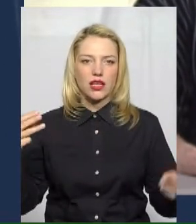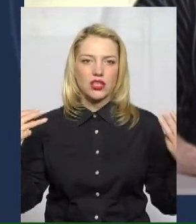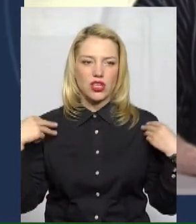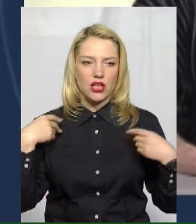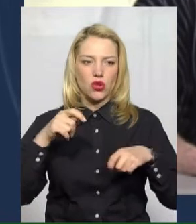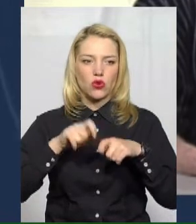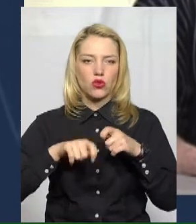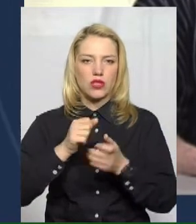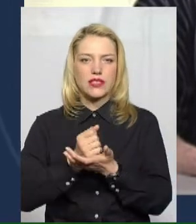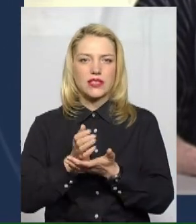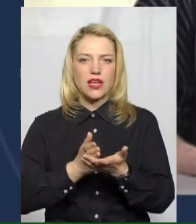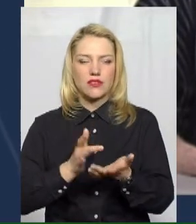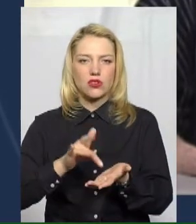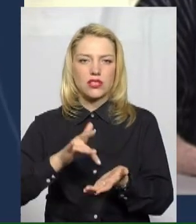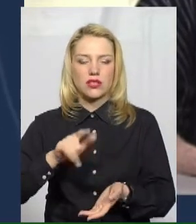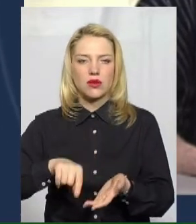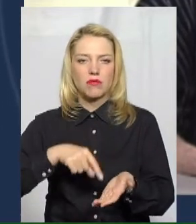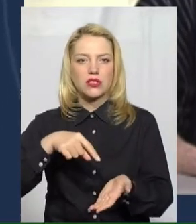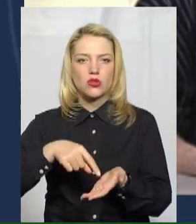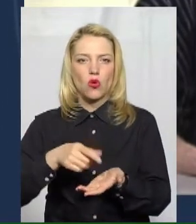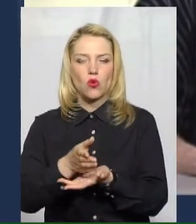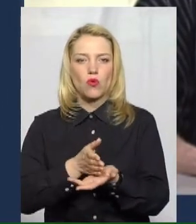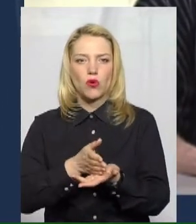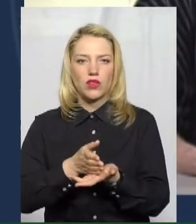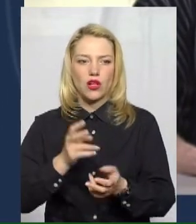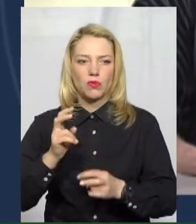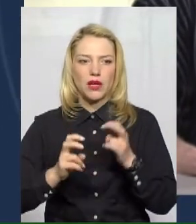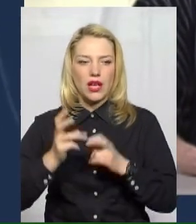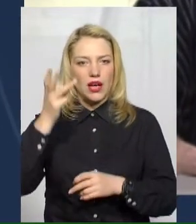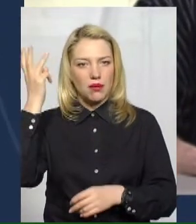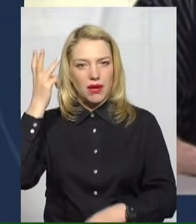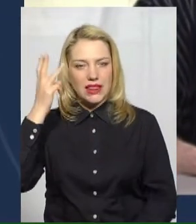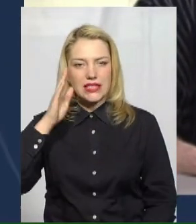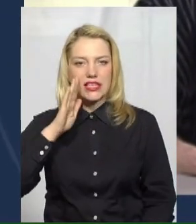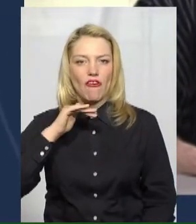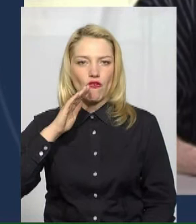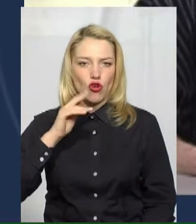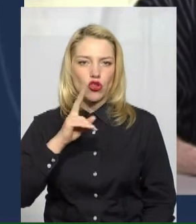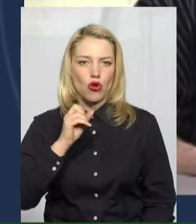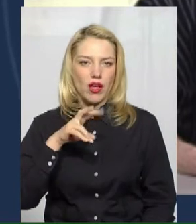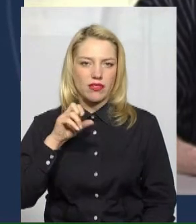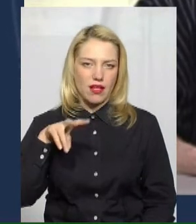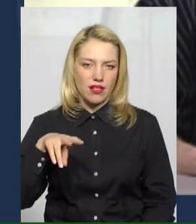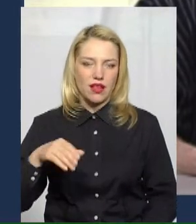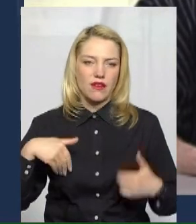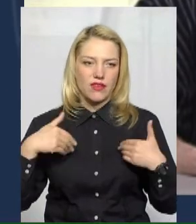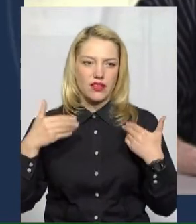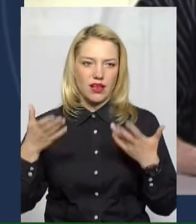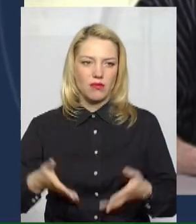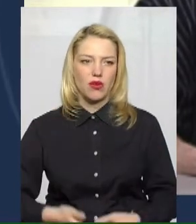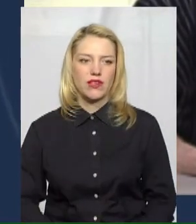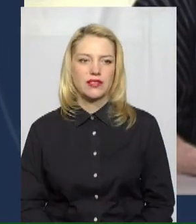центру міського комунального підприємства «Хмельницькводоканал». Вітаю вас, панове. Доброго дня.